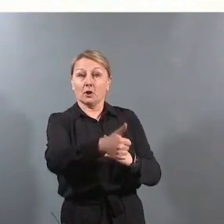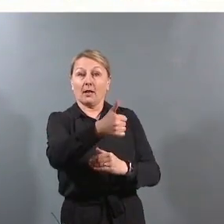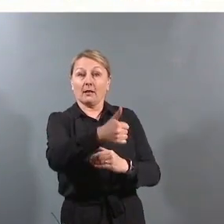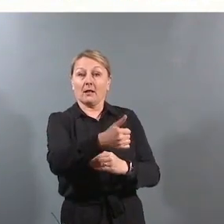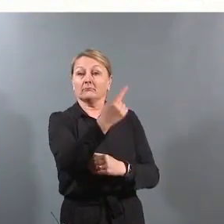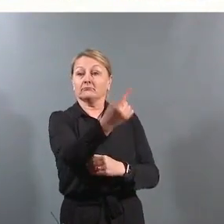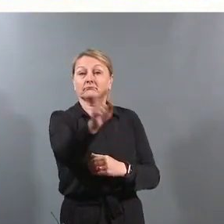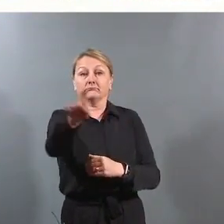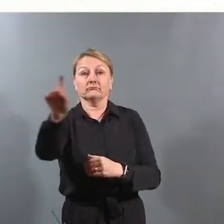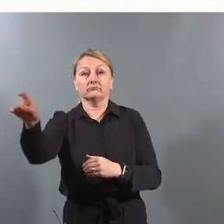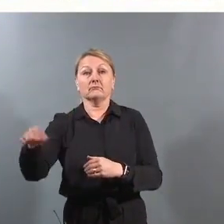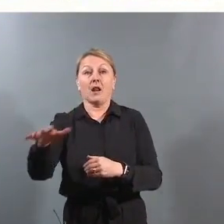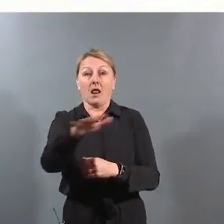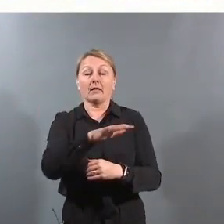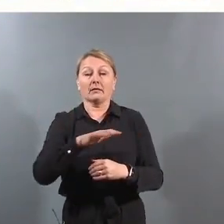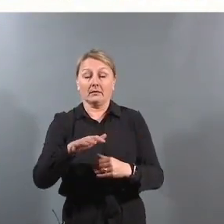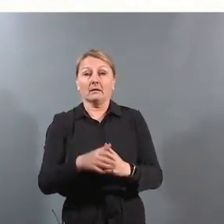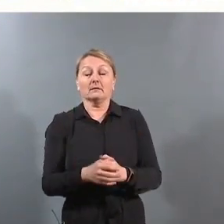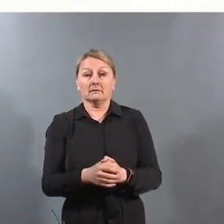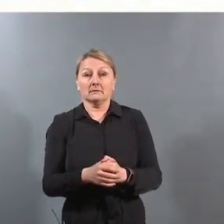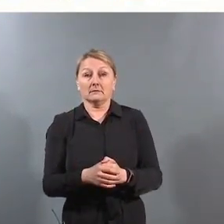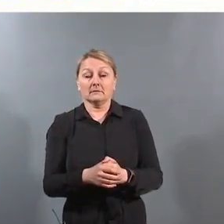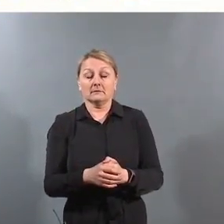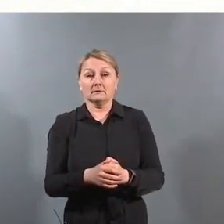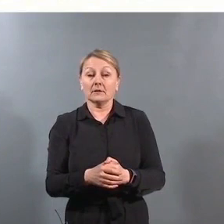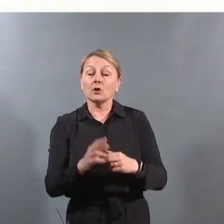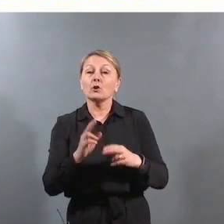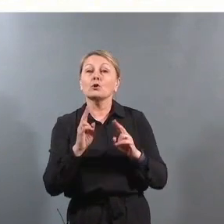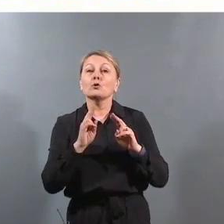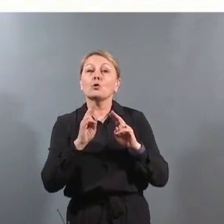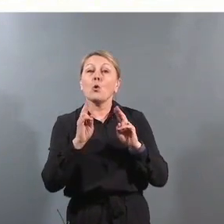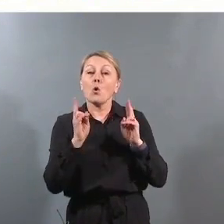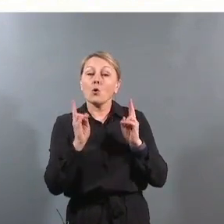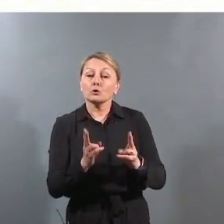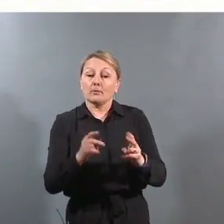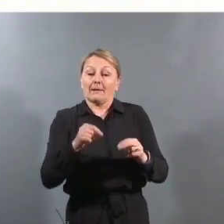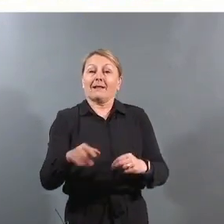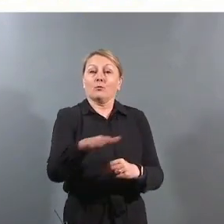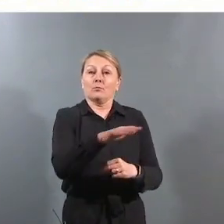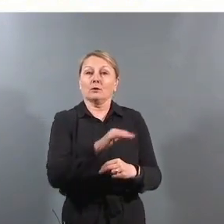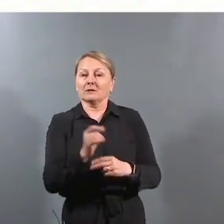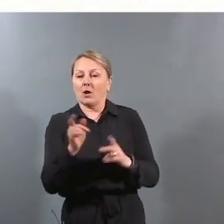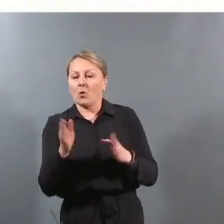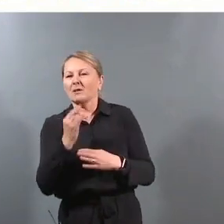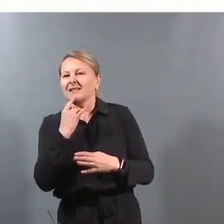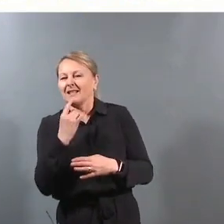i det enkelte landet. Og det gjør de også på dette området her, og det skal jeg kort komme litt inn om.